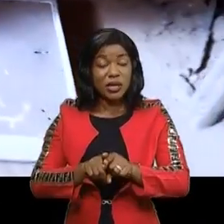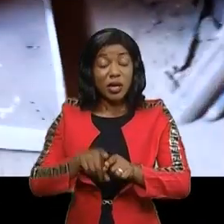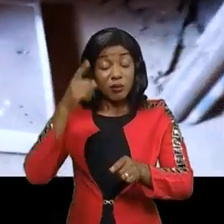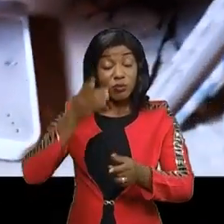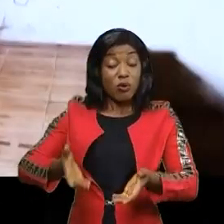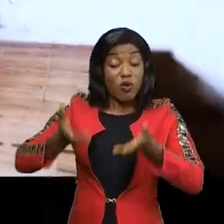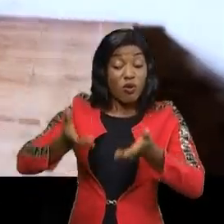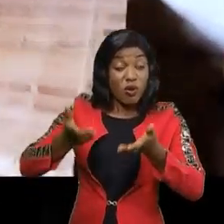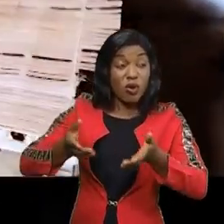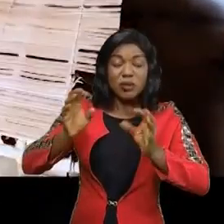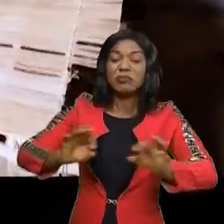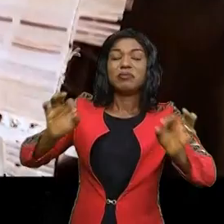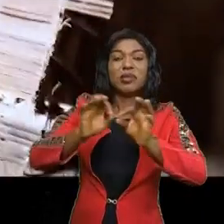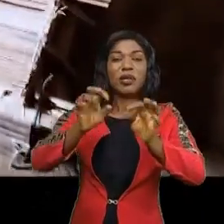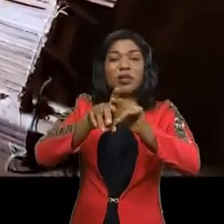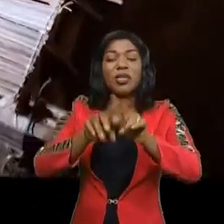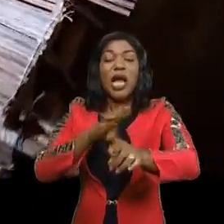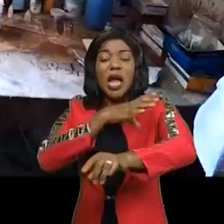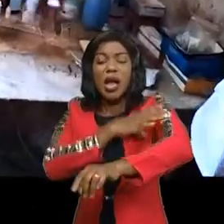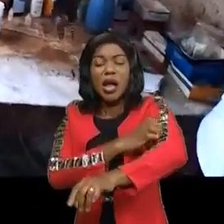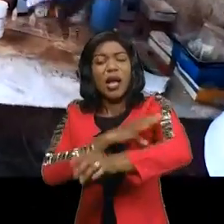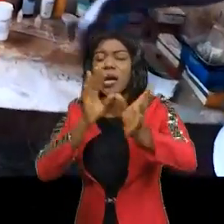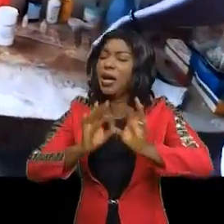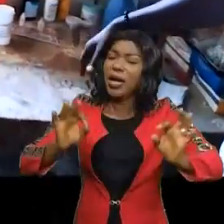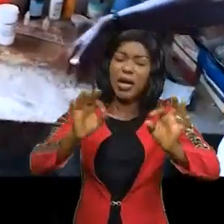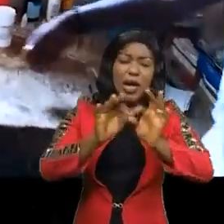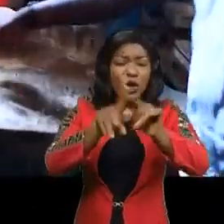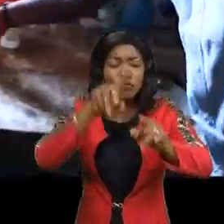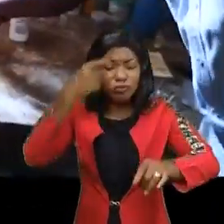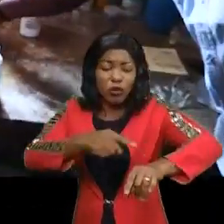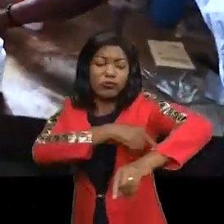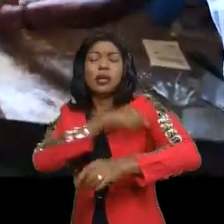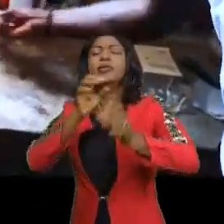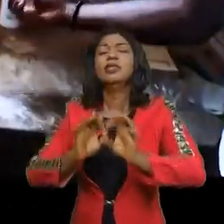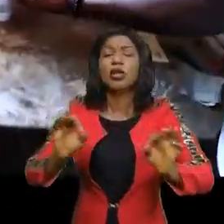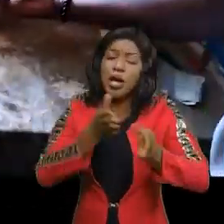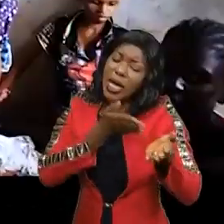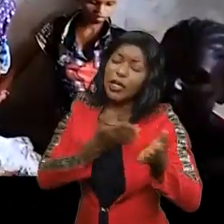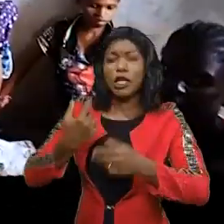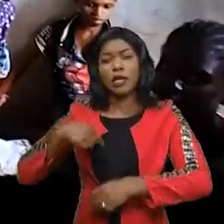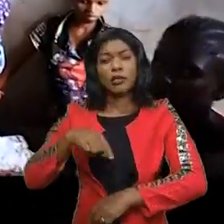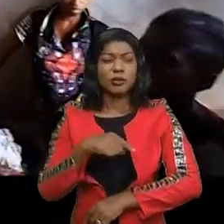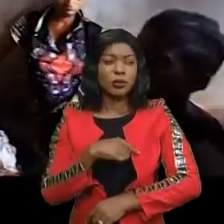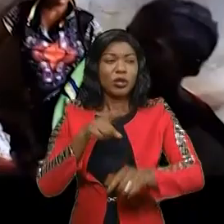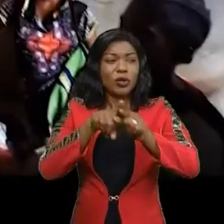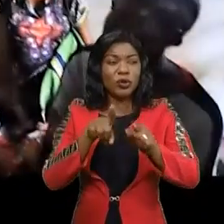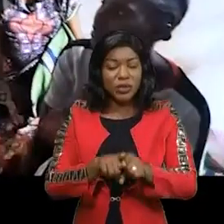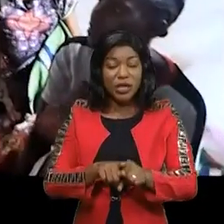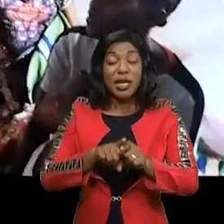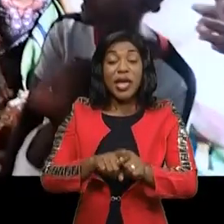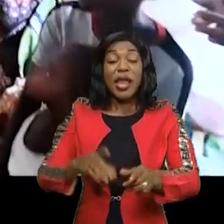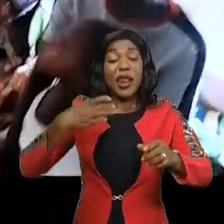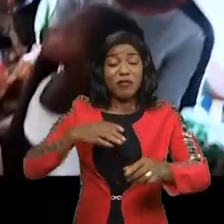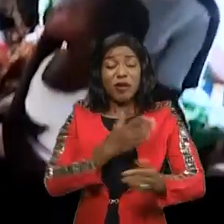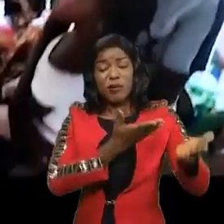pas de pince, pas de tensiomètre, pas de thermomètre. Veuillez nous aider. La femme portée des vies doit